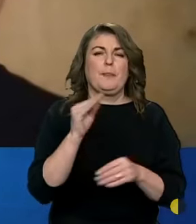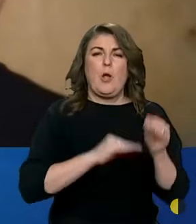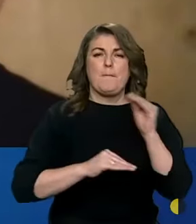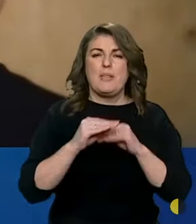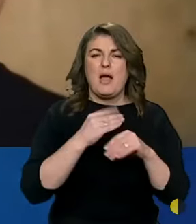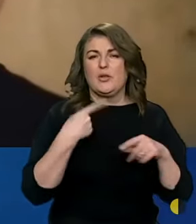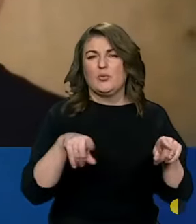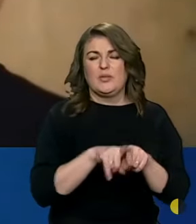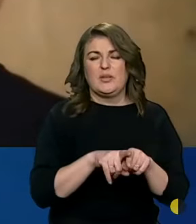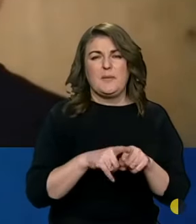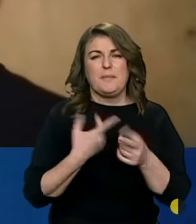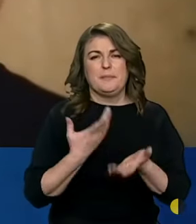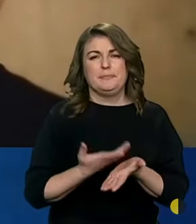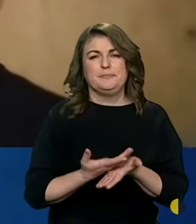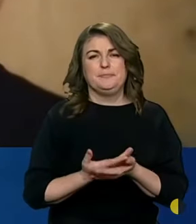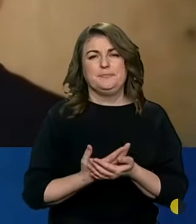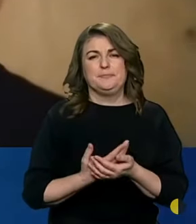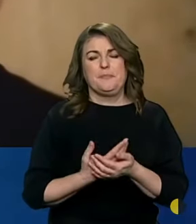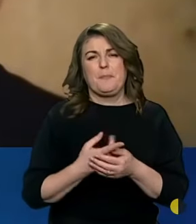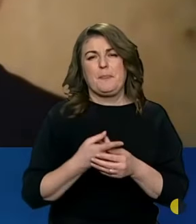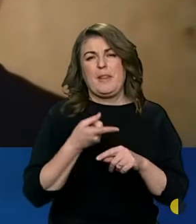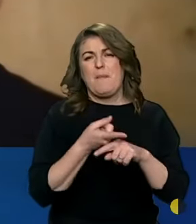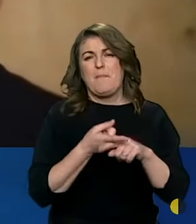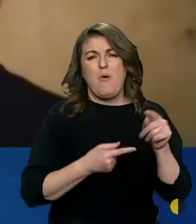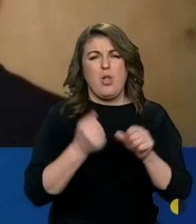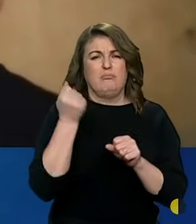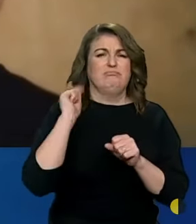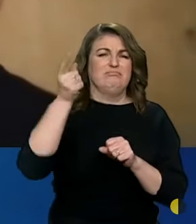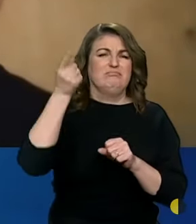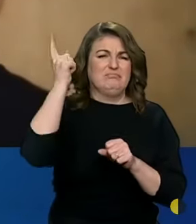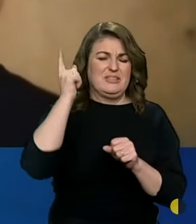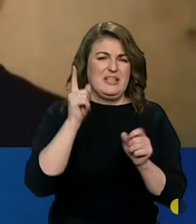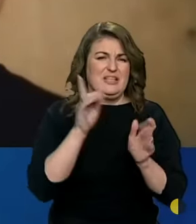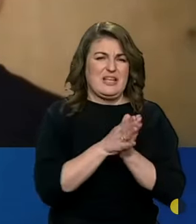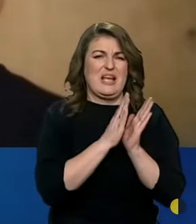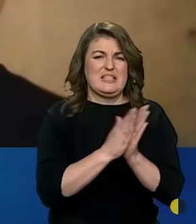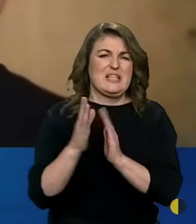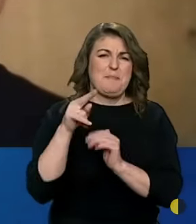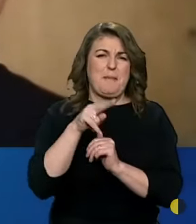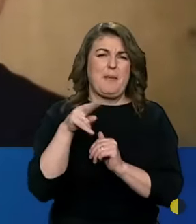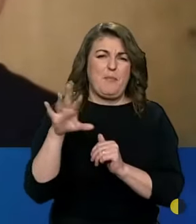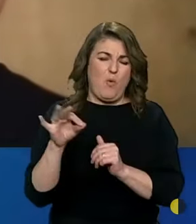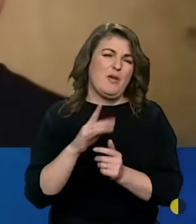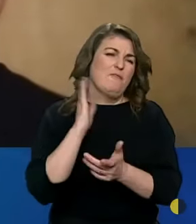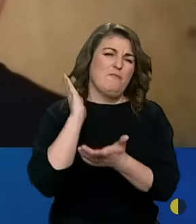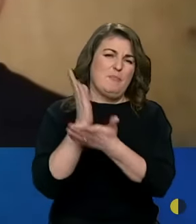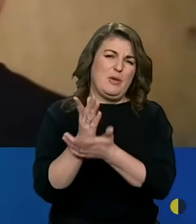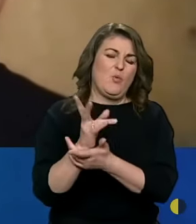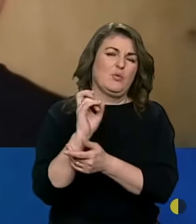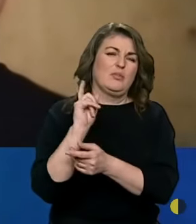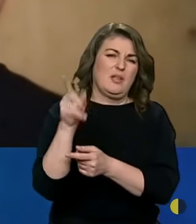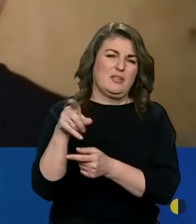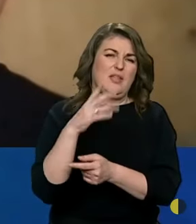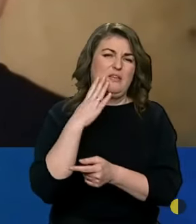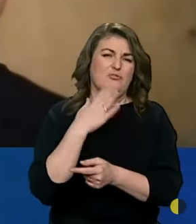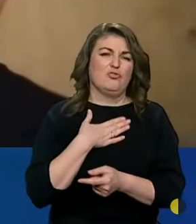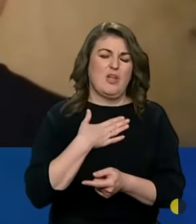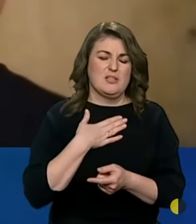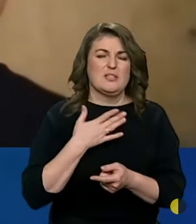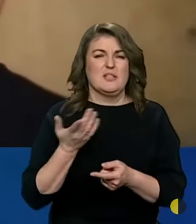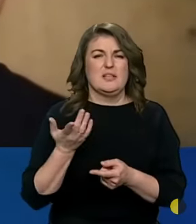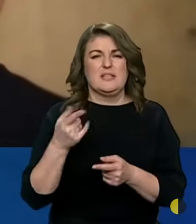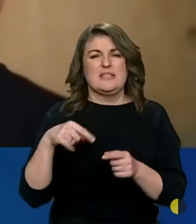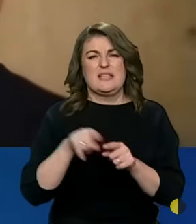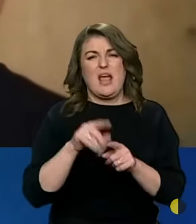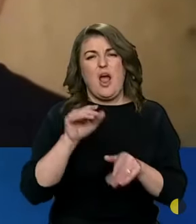такими полудопотопними системами ППО і вперед на наші вибивати нас сапорніків з